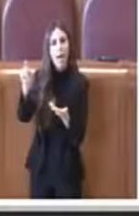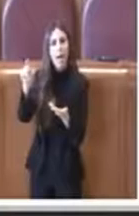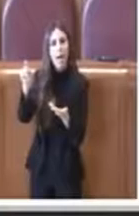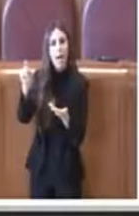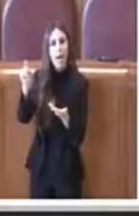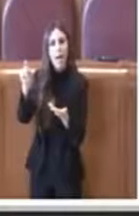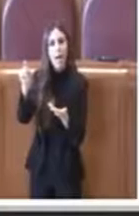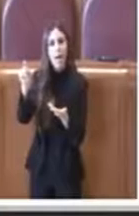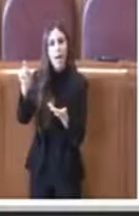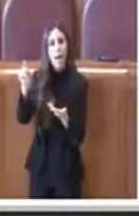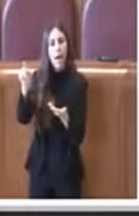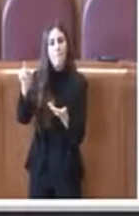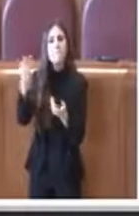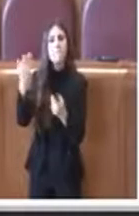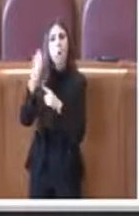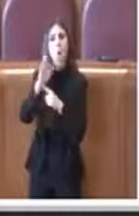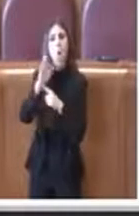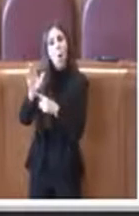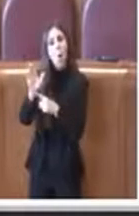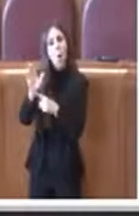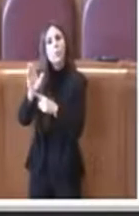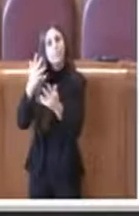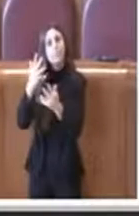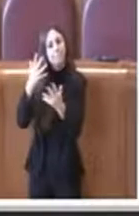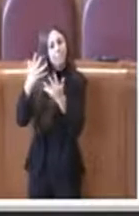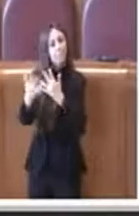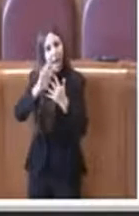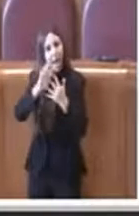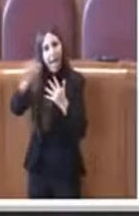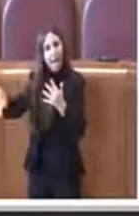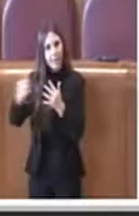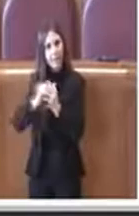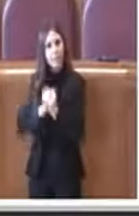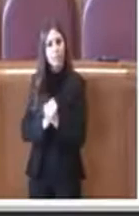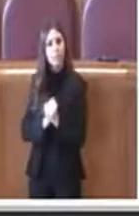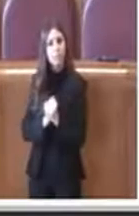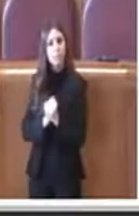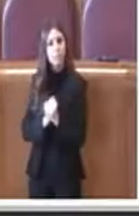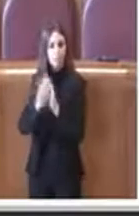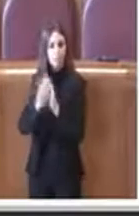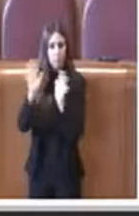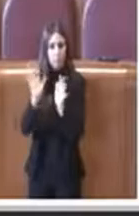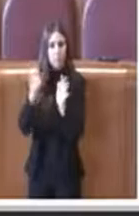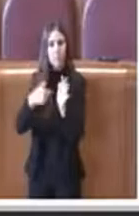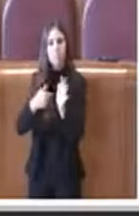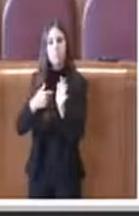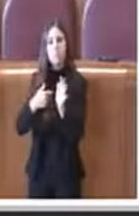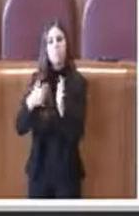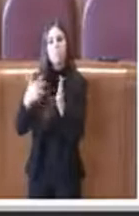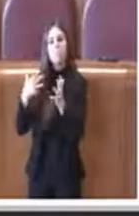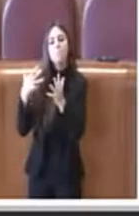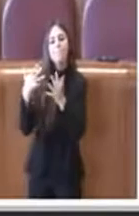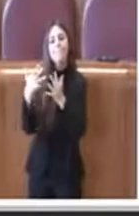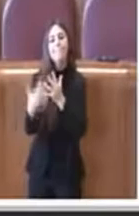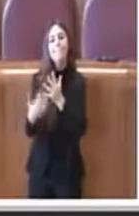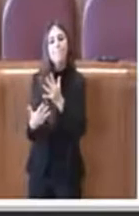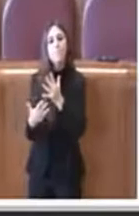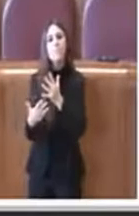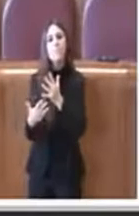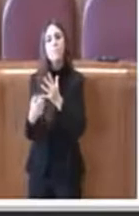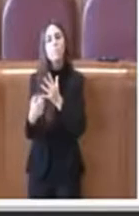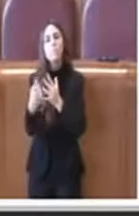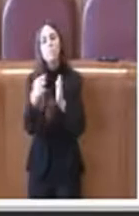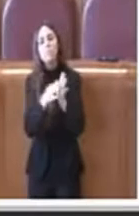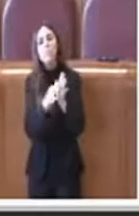indicare a fare ulteriori sottolineature ebbene una sottolineatura l'ha fatta